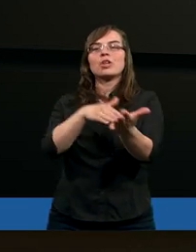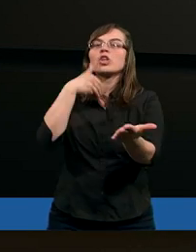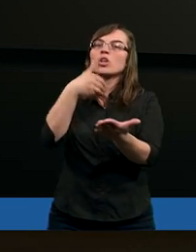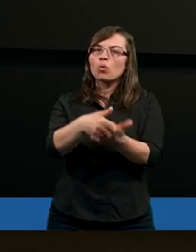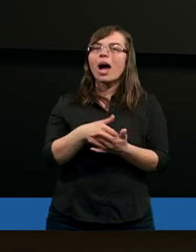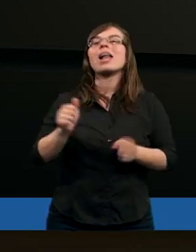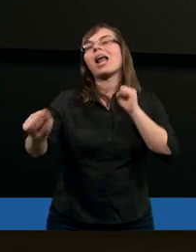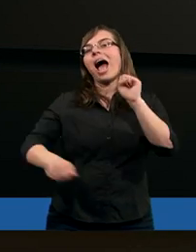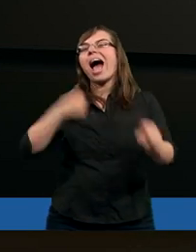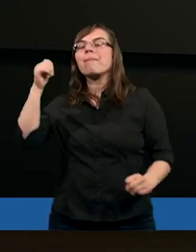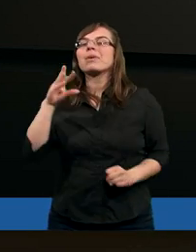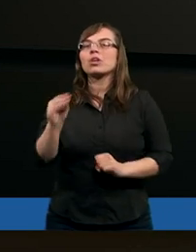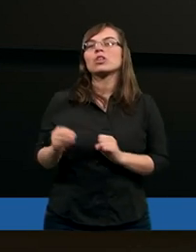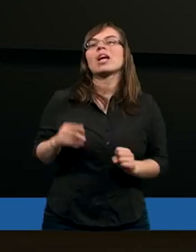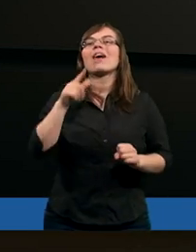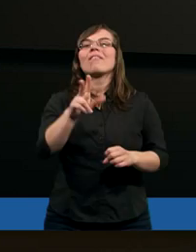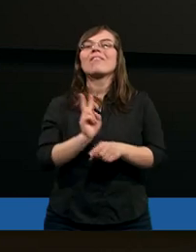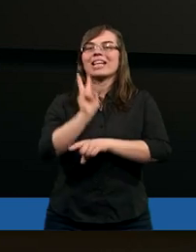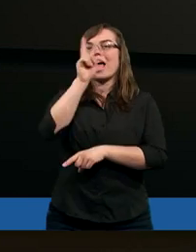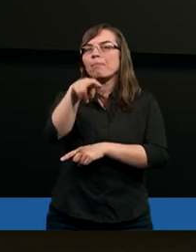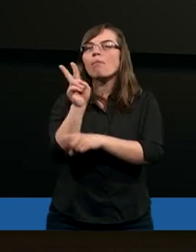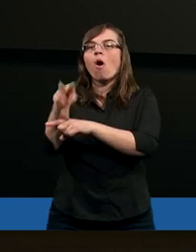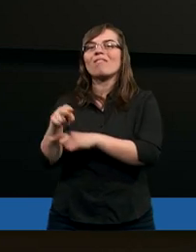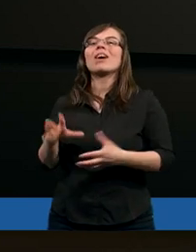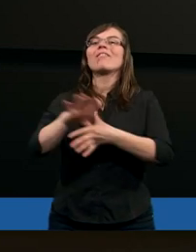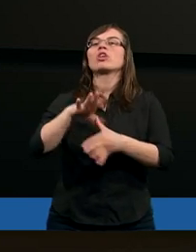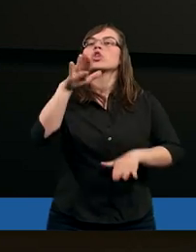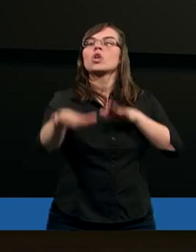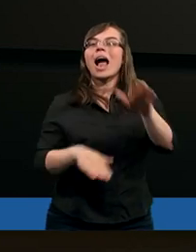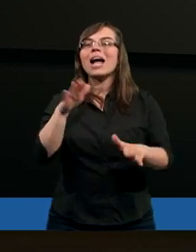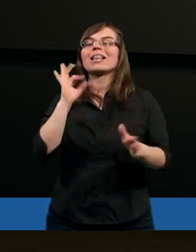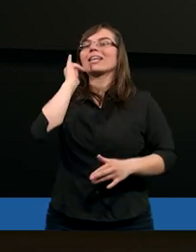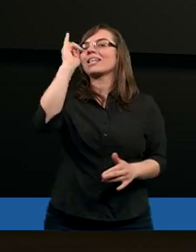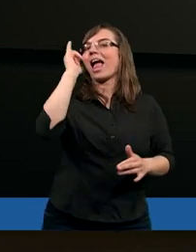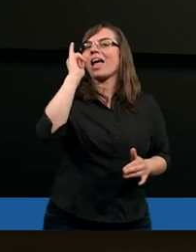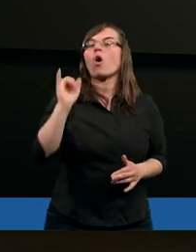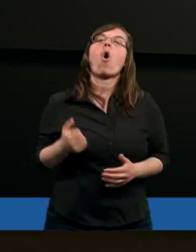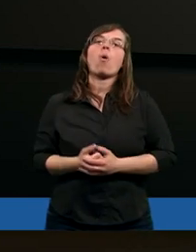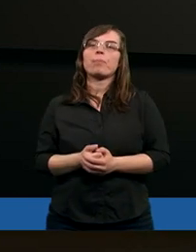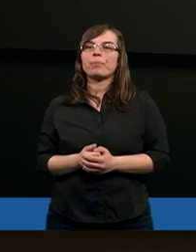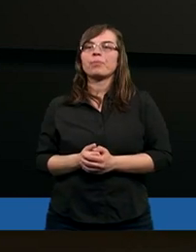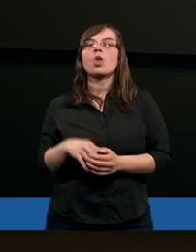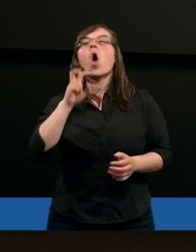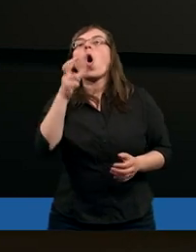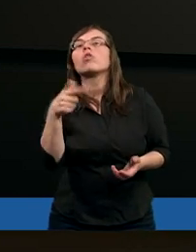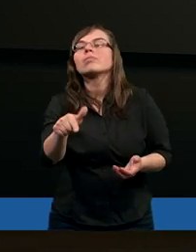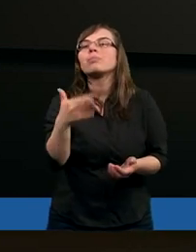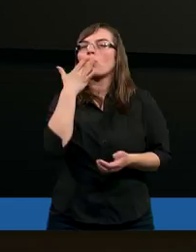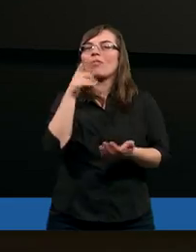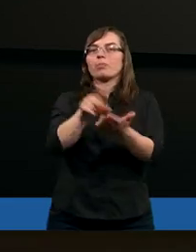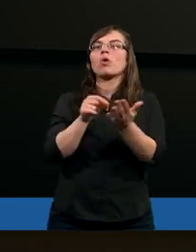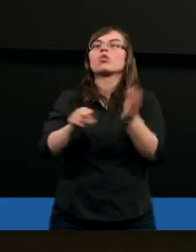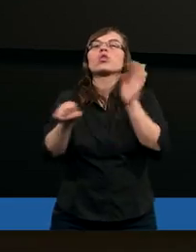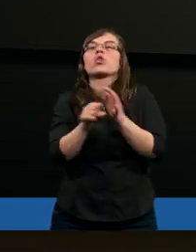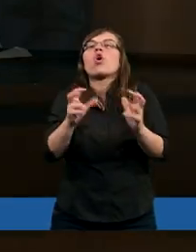przykład, abyście wstępowali w ślady Jego. O czym tu